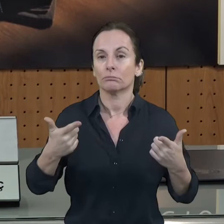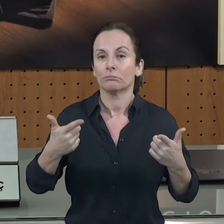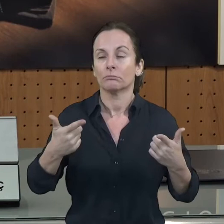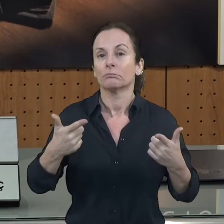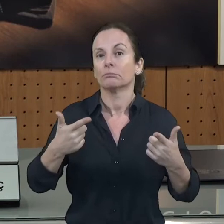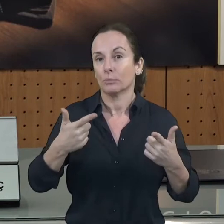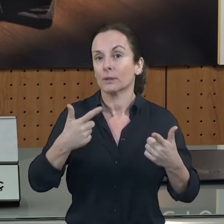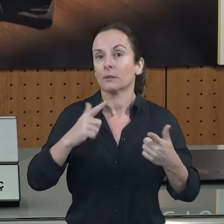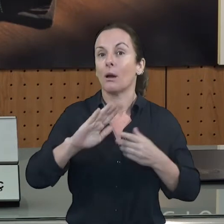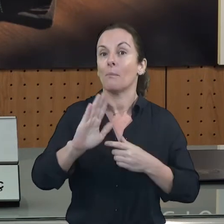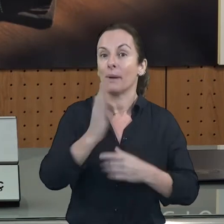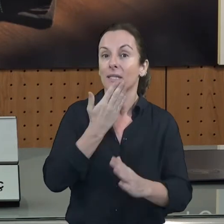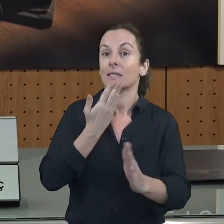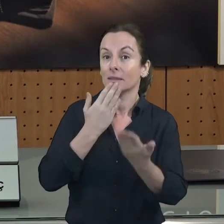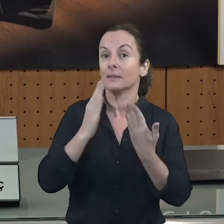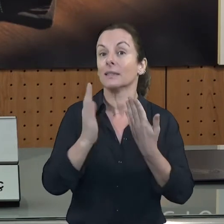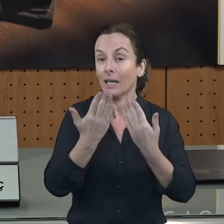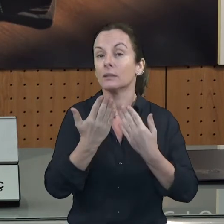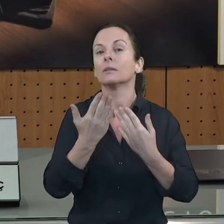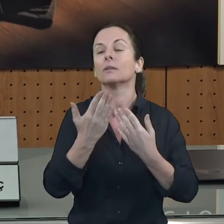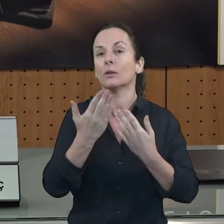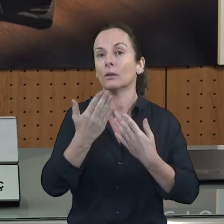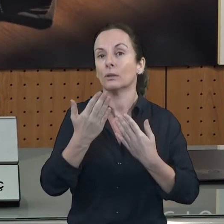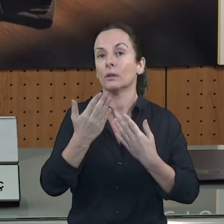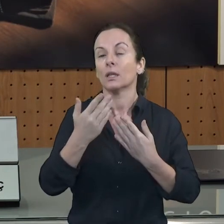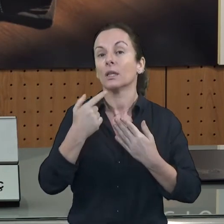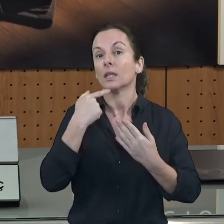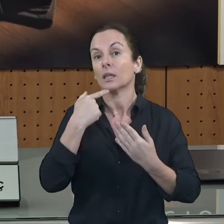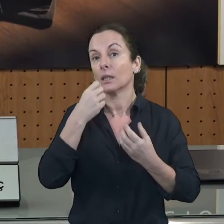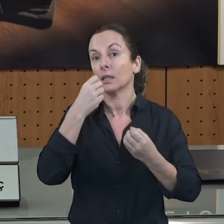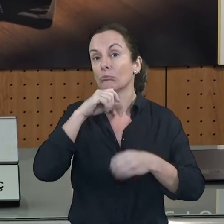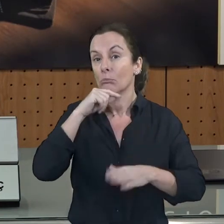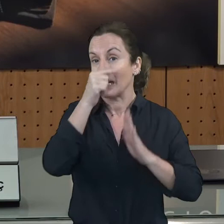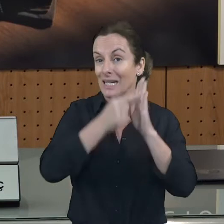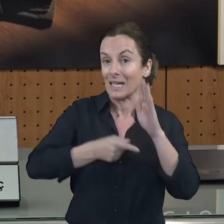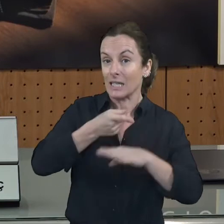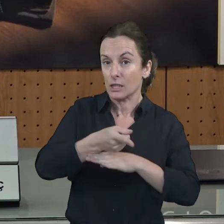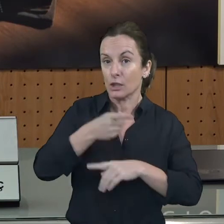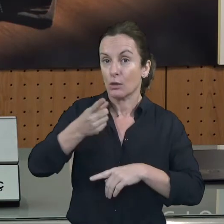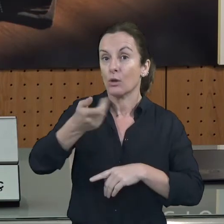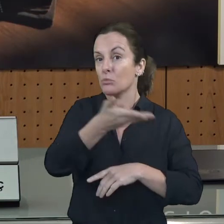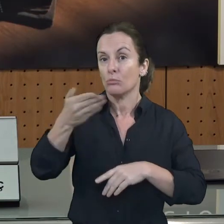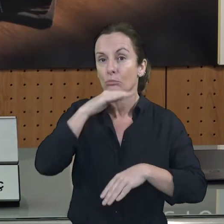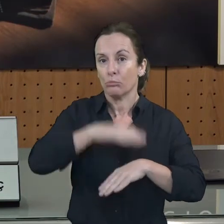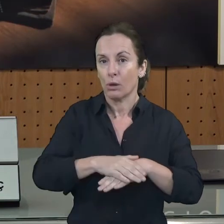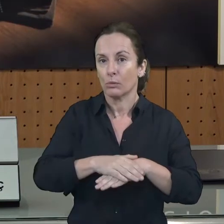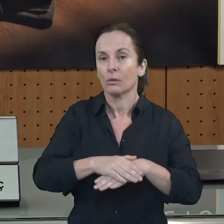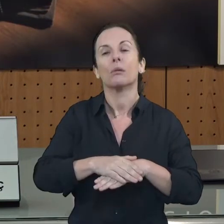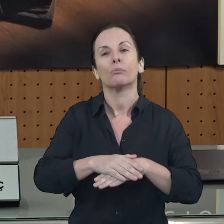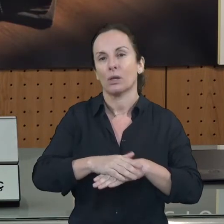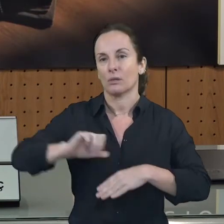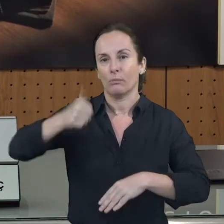se revisi que compleixen els requisits, se'ls resoldrà s'ajuda i se pagarà automàticament aquesta ajuda.